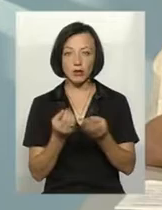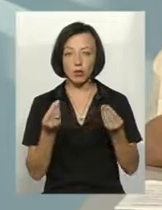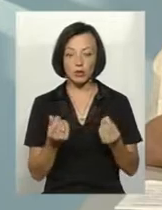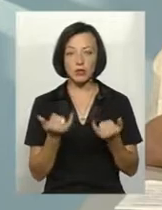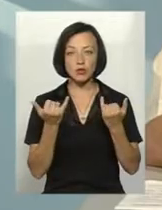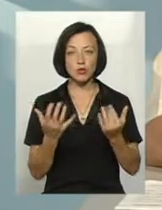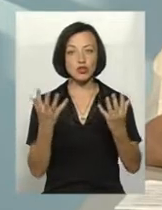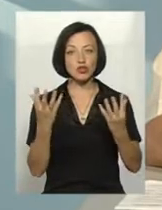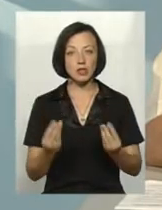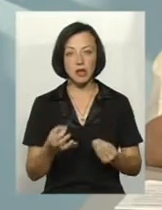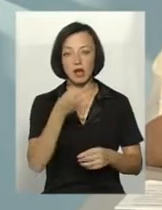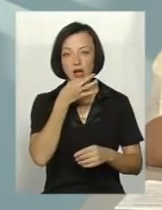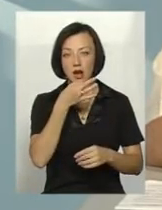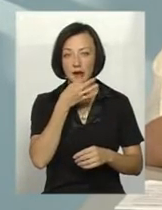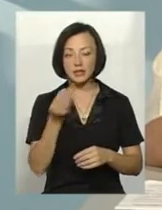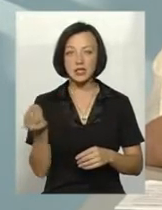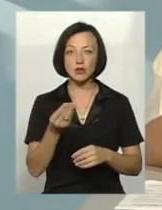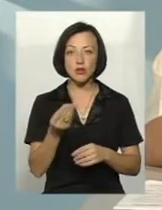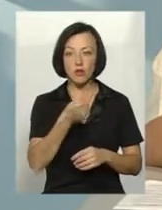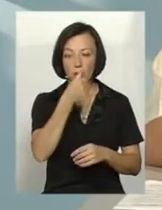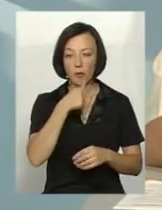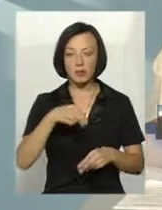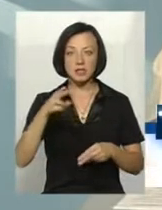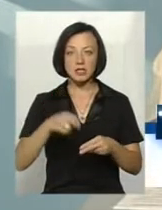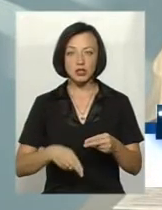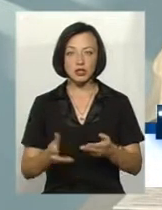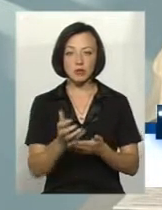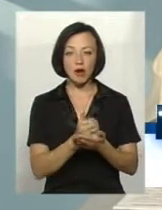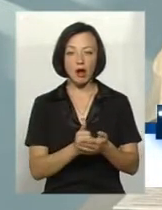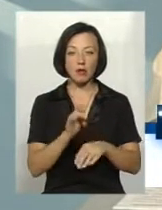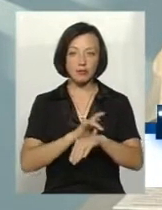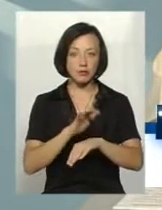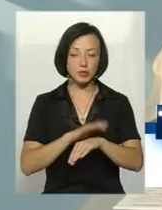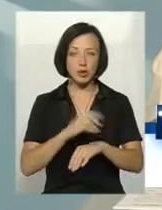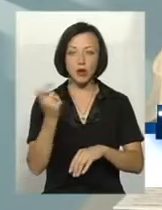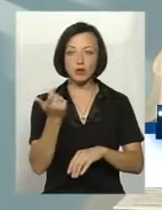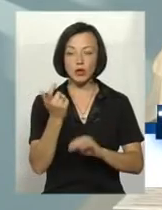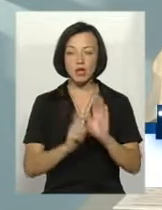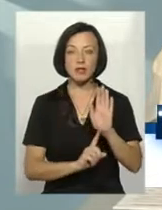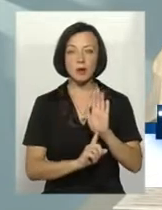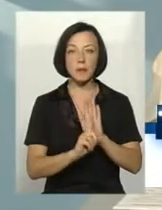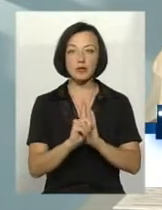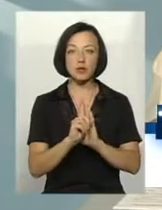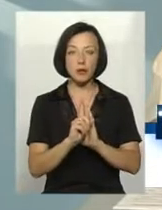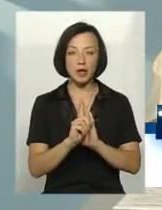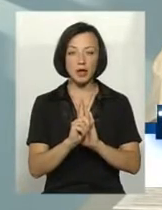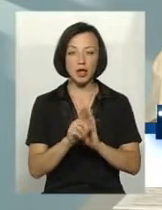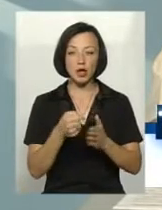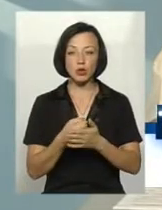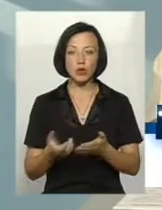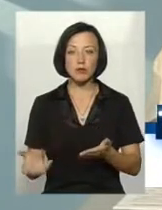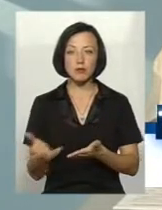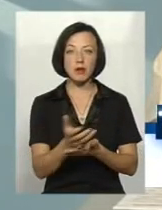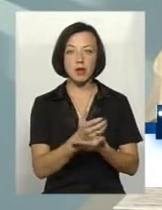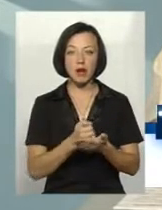сьогоднішній день ранні зернові і зерновові закінчені збирання повністю. Господарства приступили до збирання